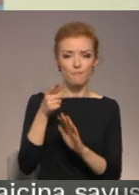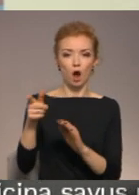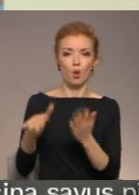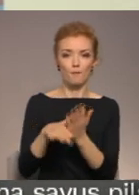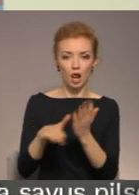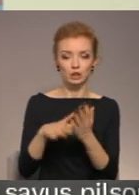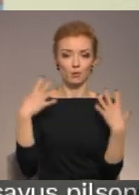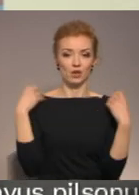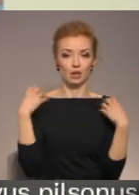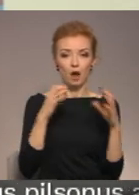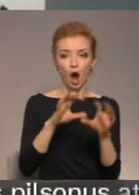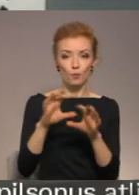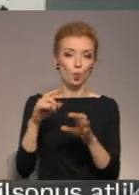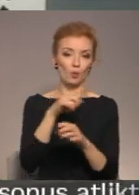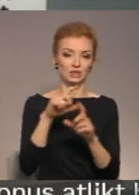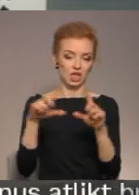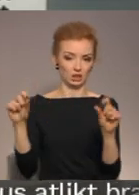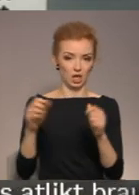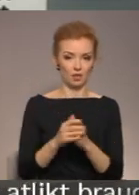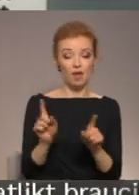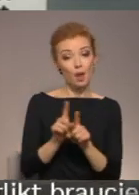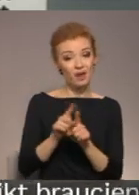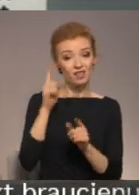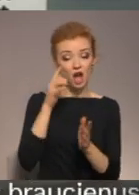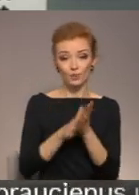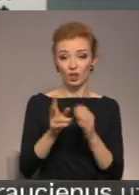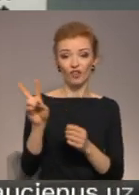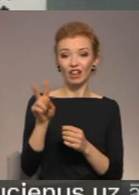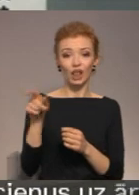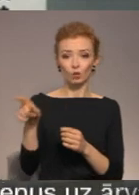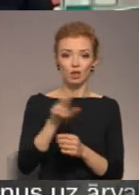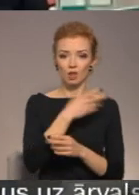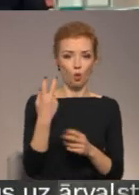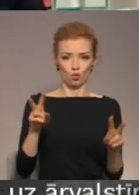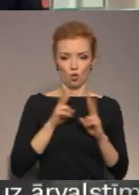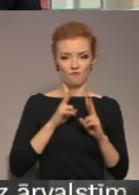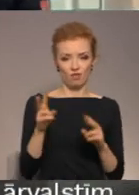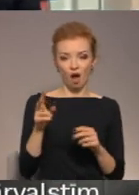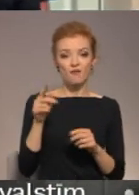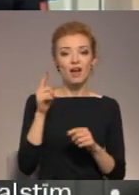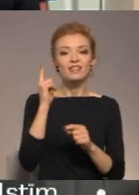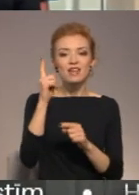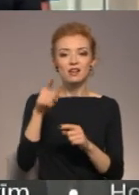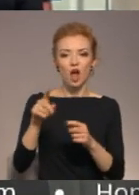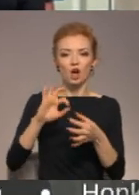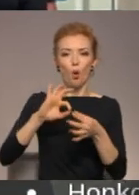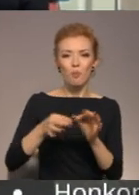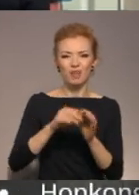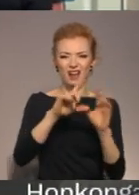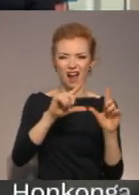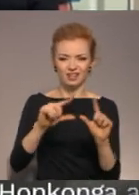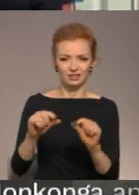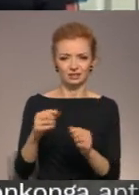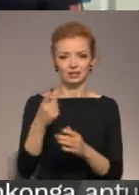veselības apropes iestādi. Tāpat jāsaprot, ka vīrus nenonāvē. Nonāvē tā radītās komplikācijas. Sars